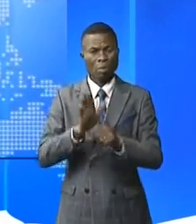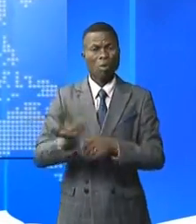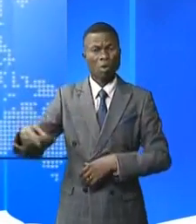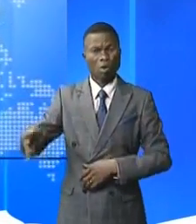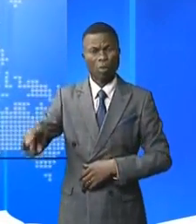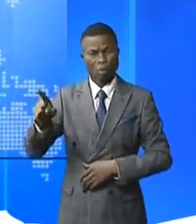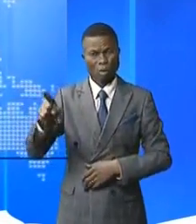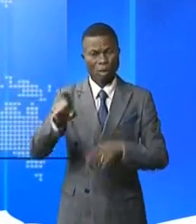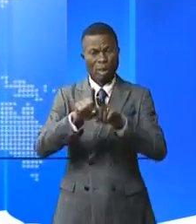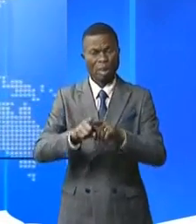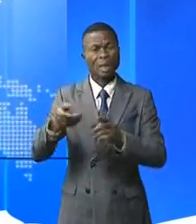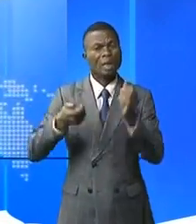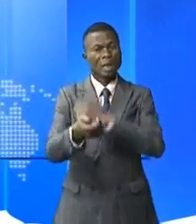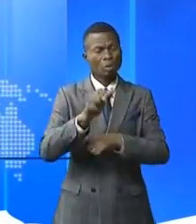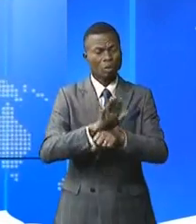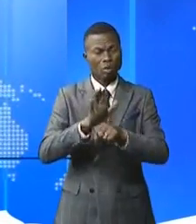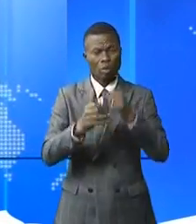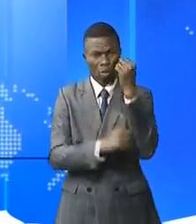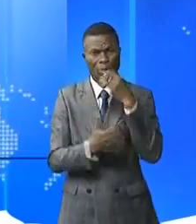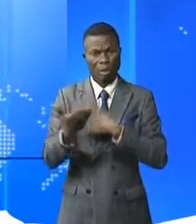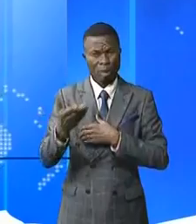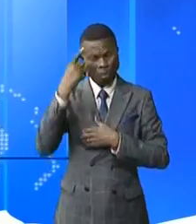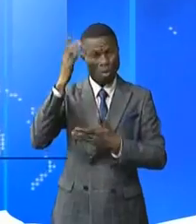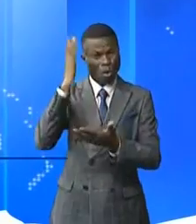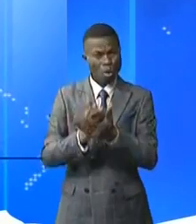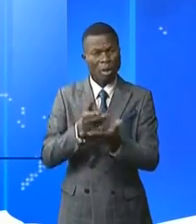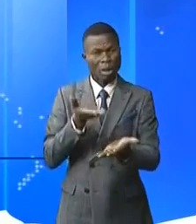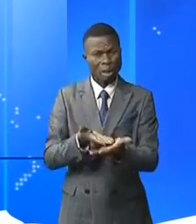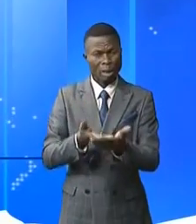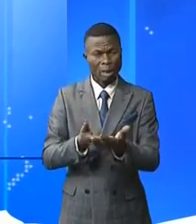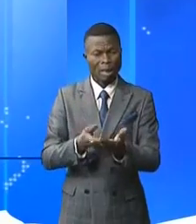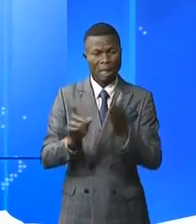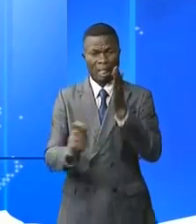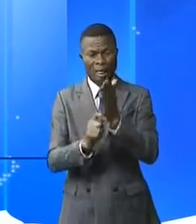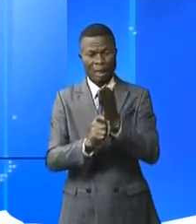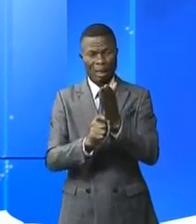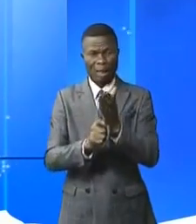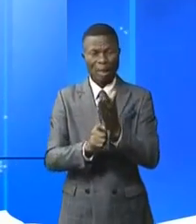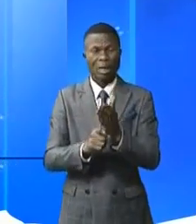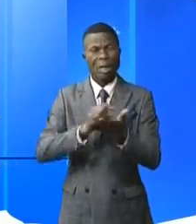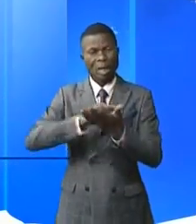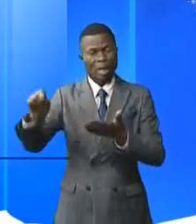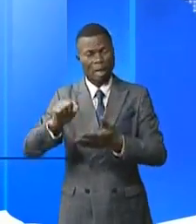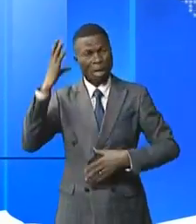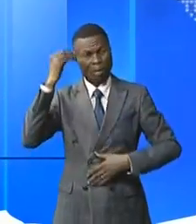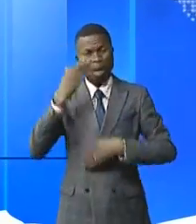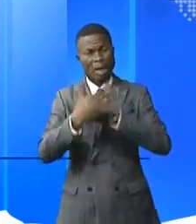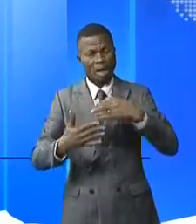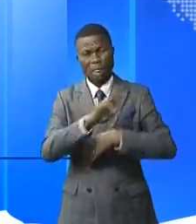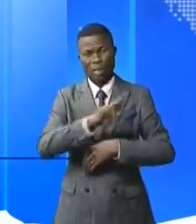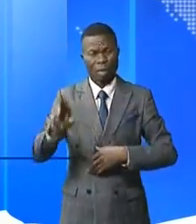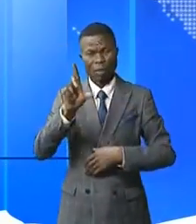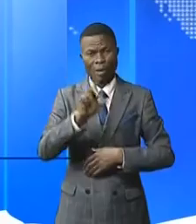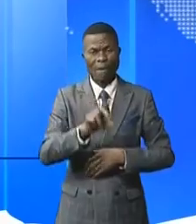provinces, et emporte beaucoup de vies humaines. Pour le radiquer, le plan stratégique national d'élimination du choléra 2023